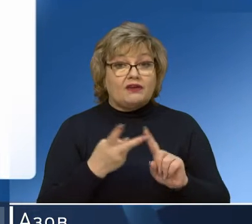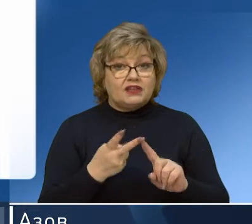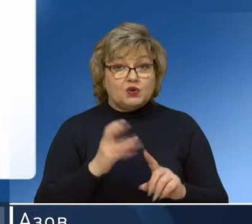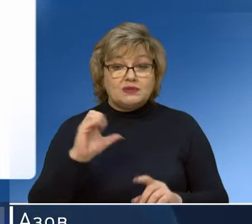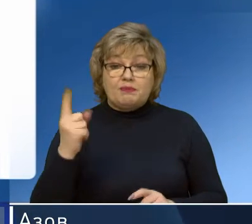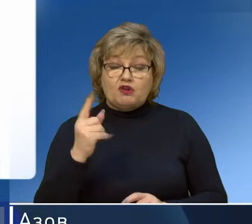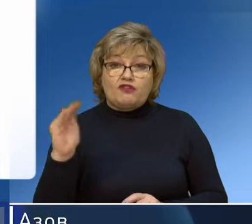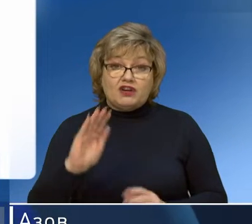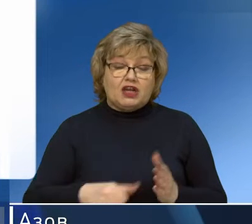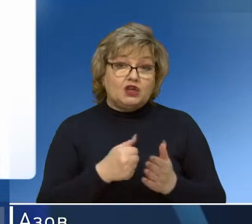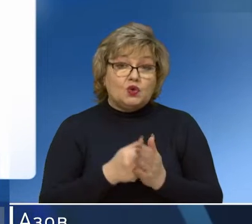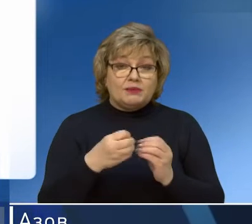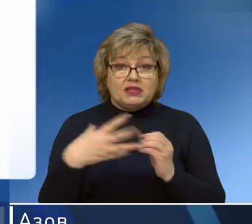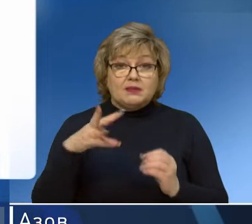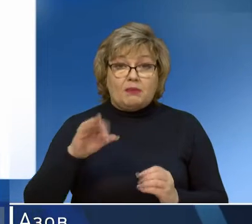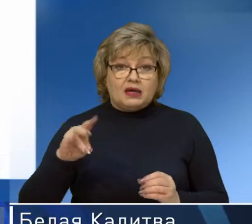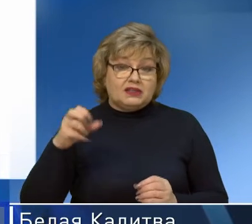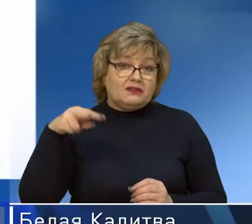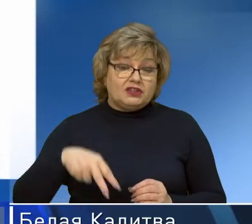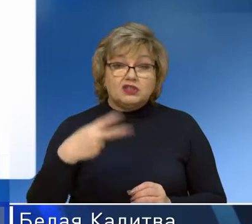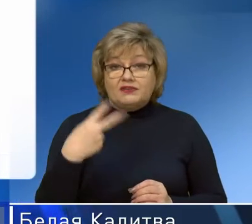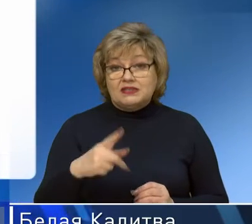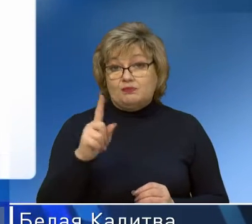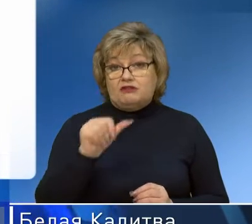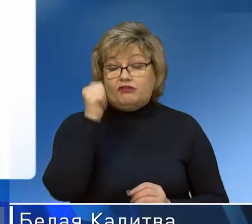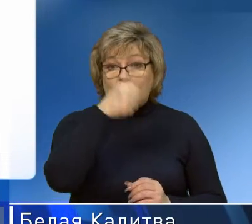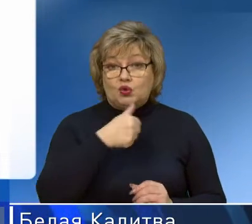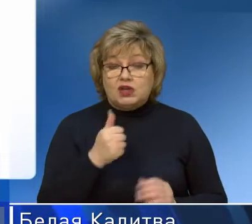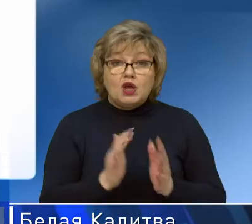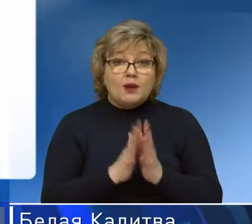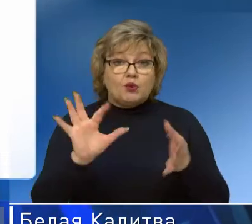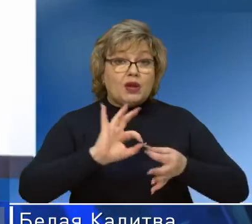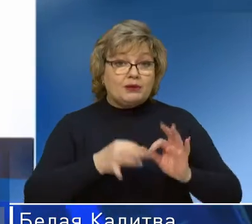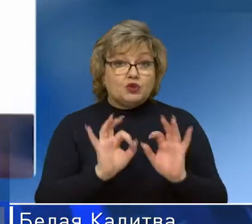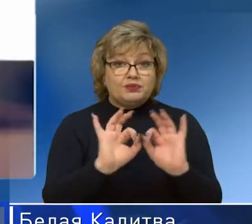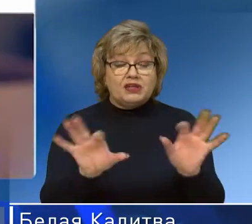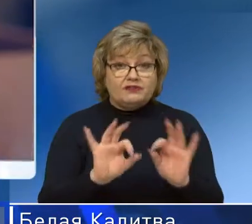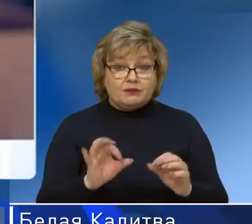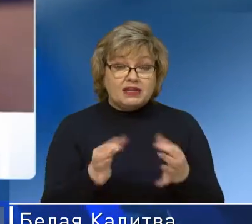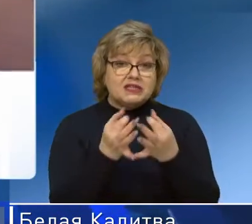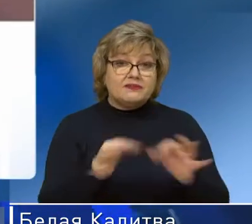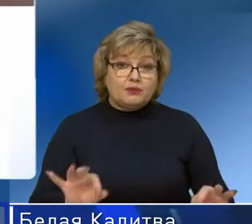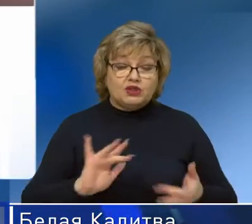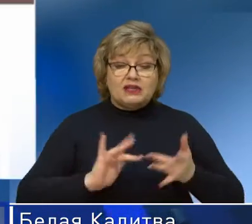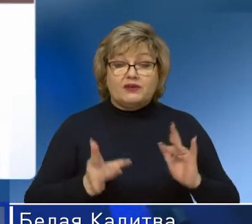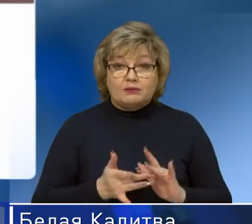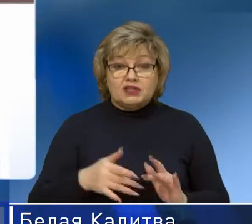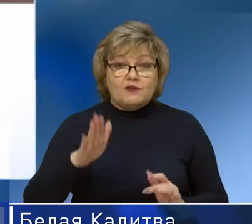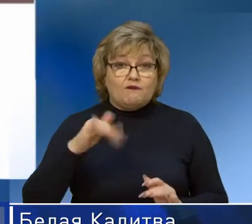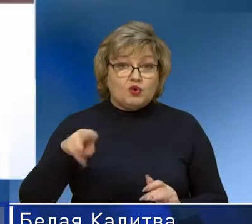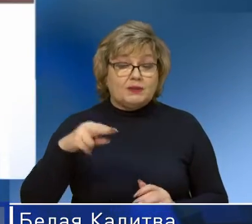с 1 февраля по 15 марта 2021 года. Более подробная информация доступна на сайте Фонда